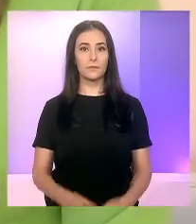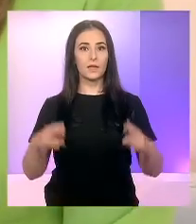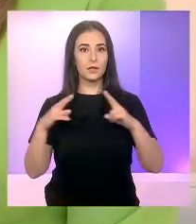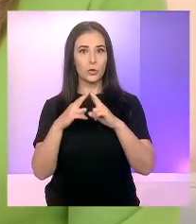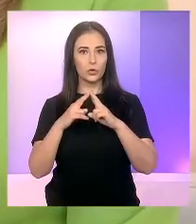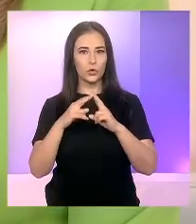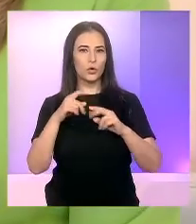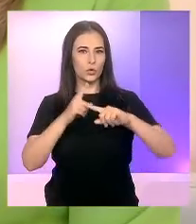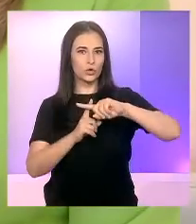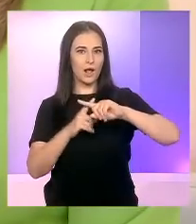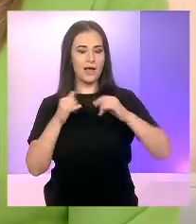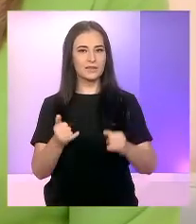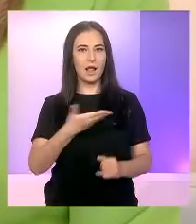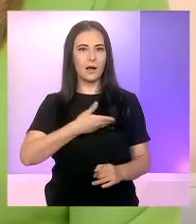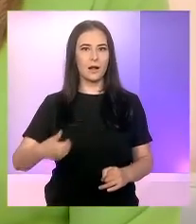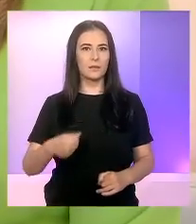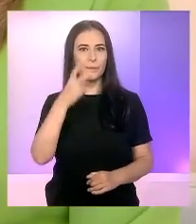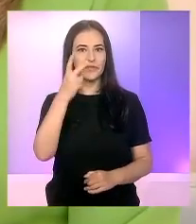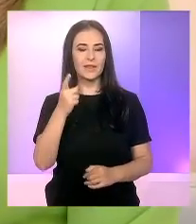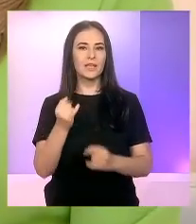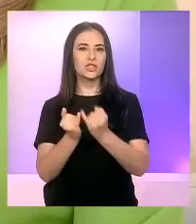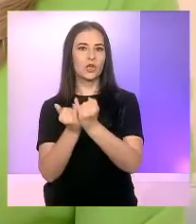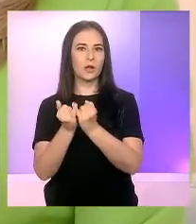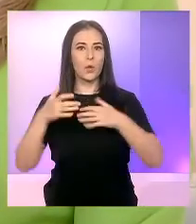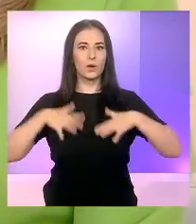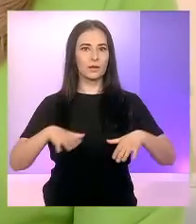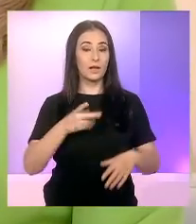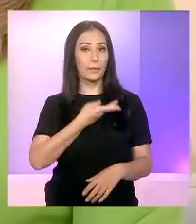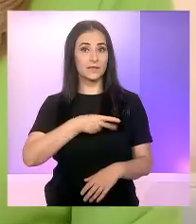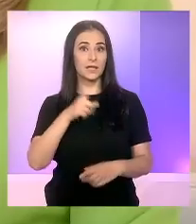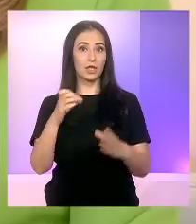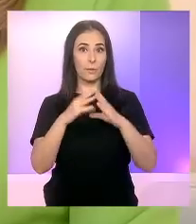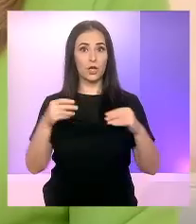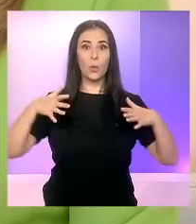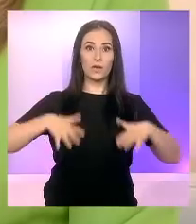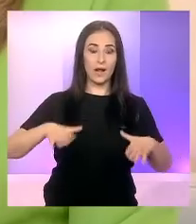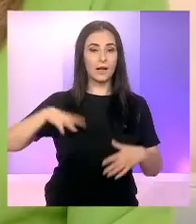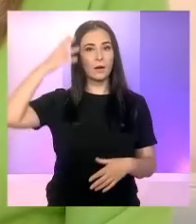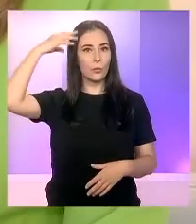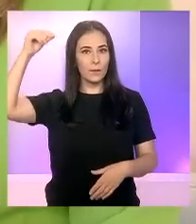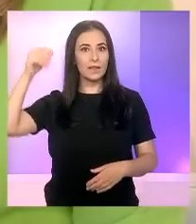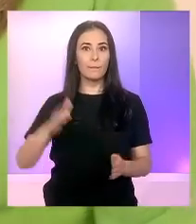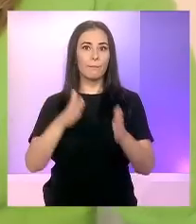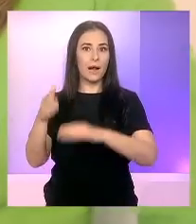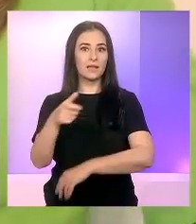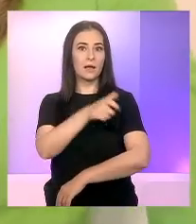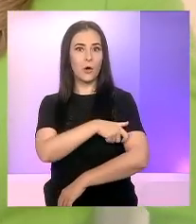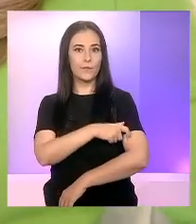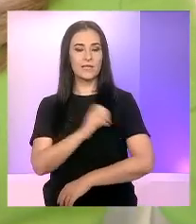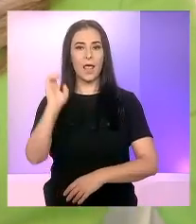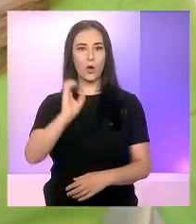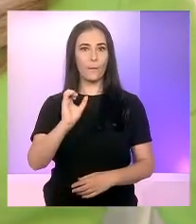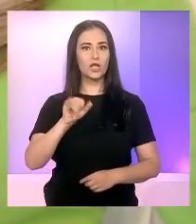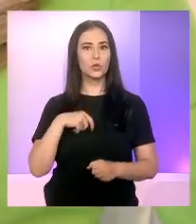Întâlnire crucială astăzi la Galați privind cerealele ucrainene, reprezentanți din România, Ucraina, Republica Moldova și din